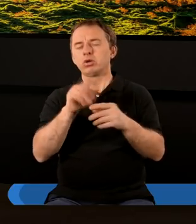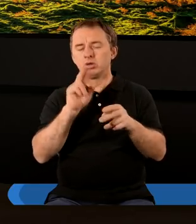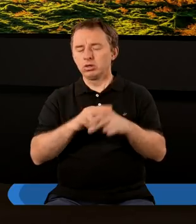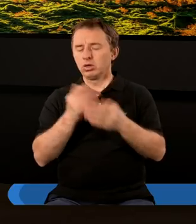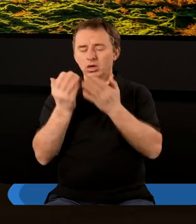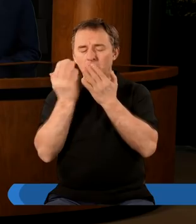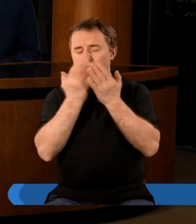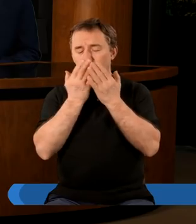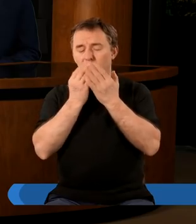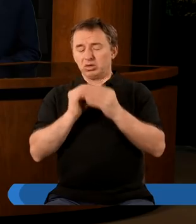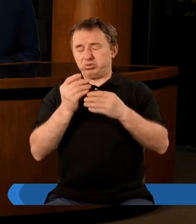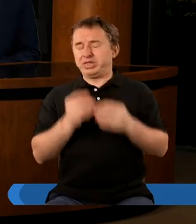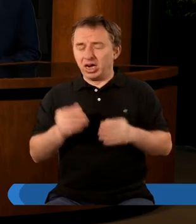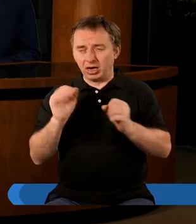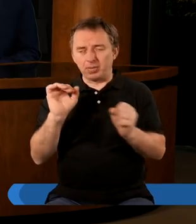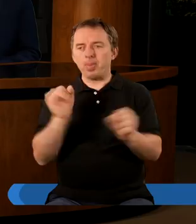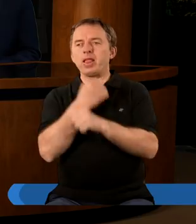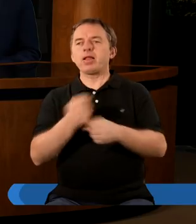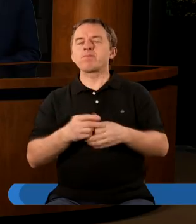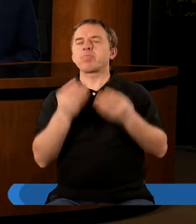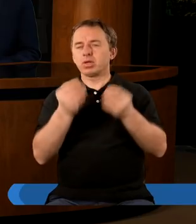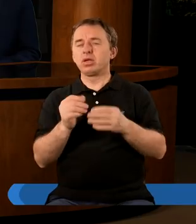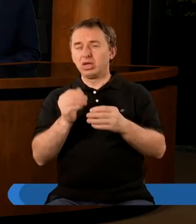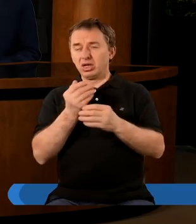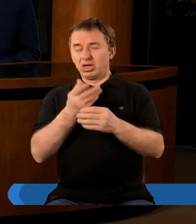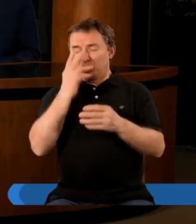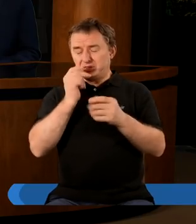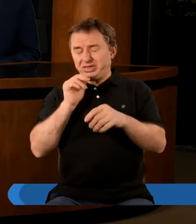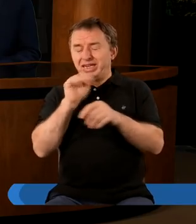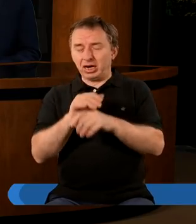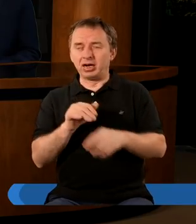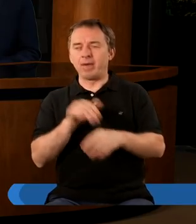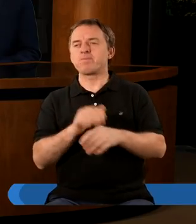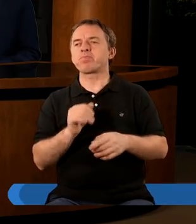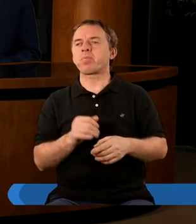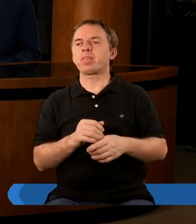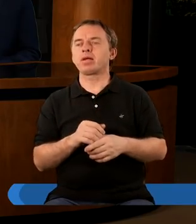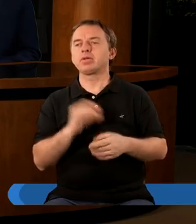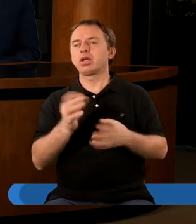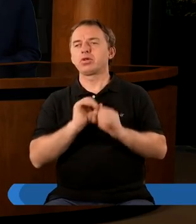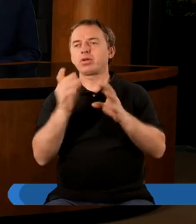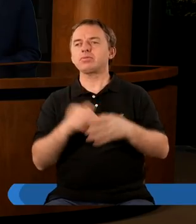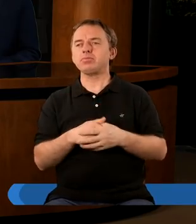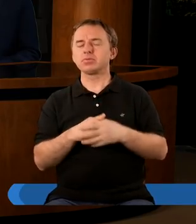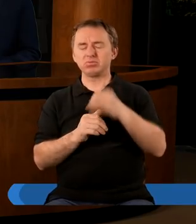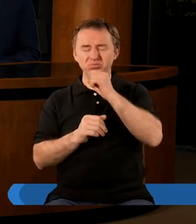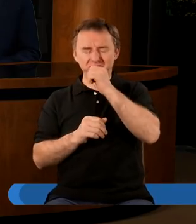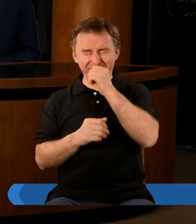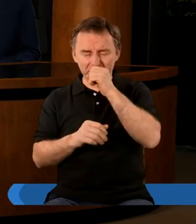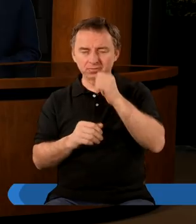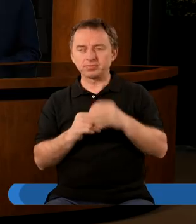czytamy. To jest niesamowity obraz. To jest obraz jak taki, taki nie z tego świata. Taki